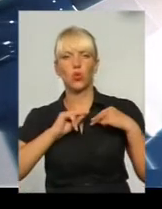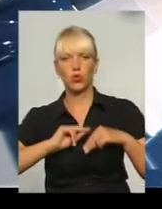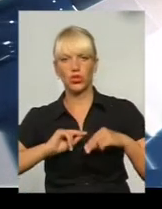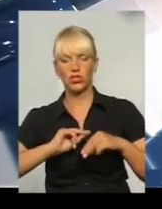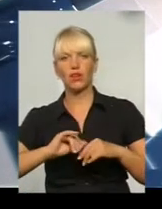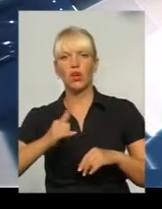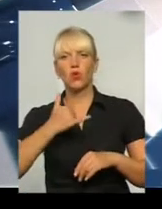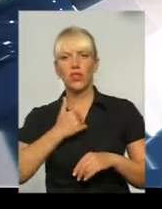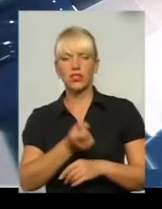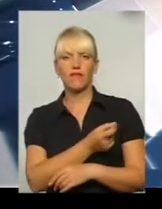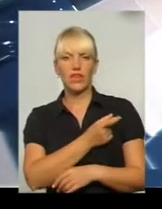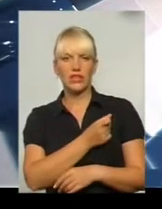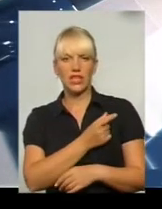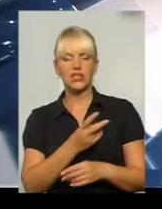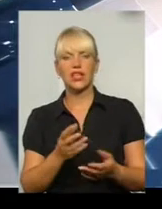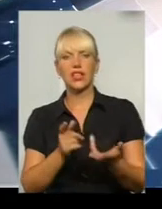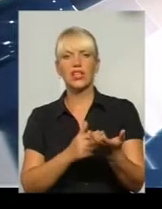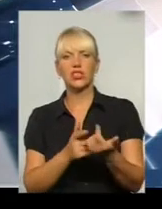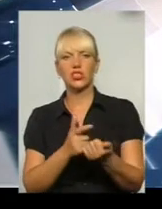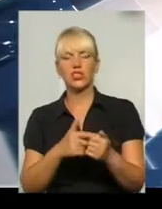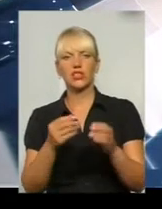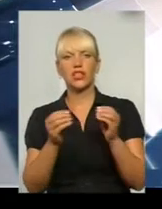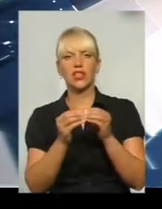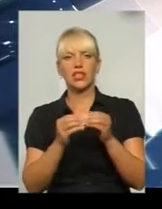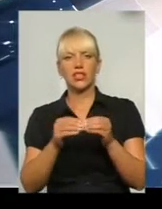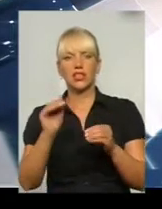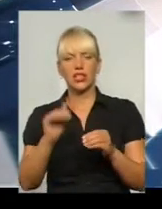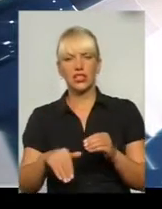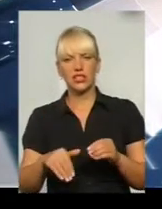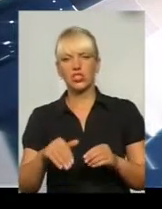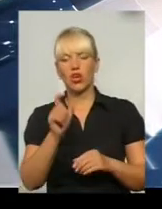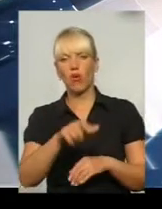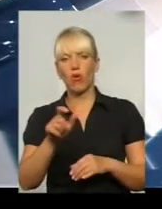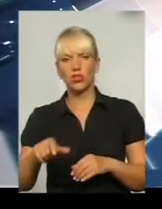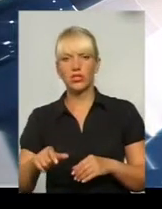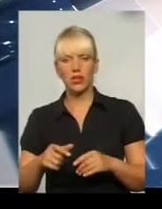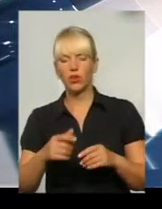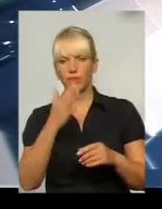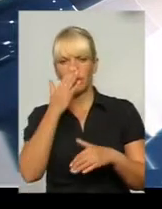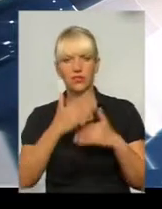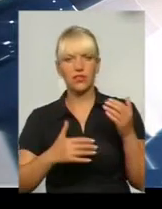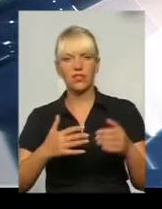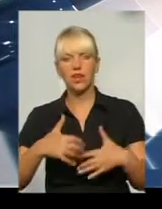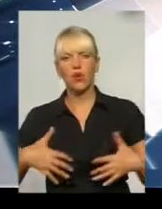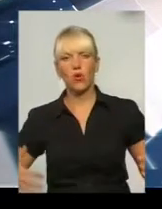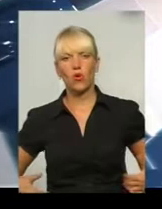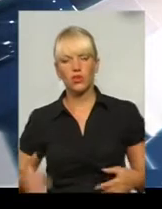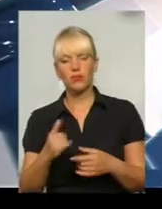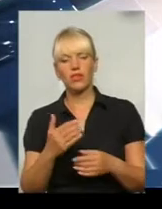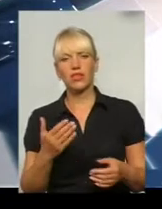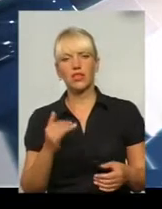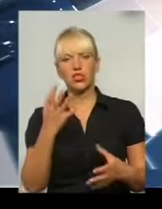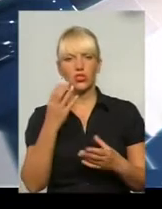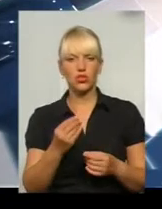у нас в Одесі наситувається около 10 тисяч бездонних і прилегаються районок Одеси ще